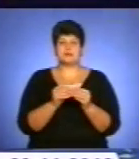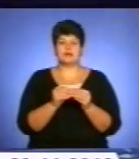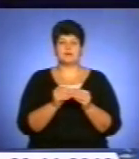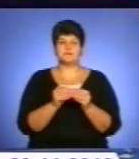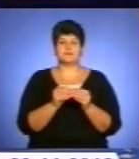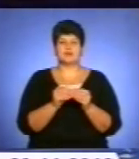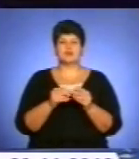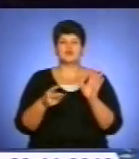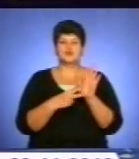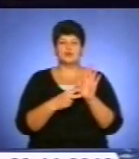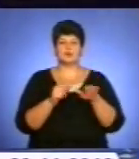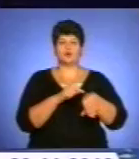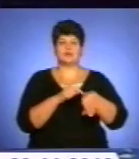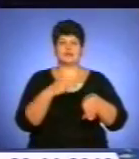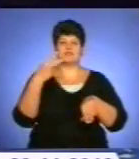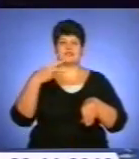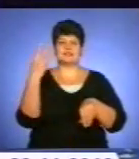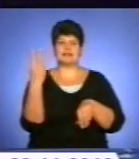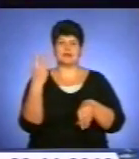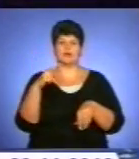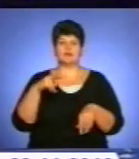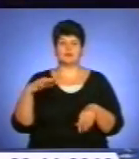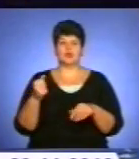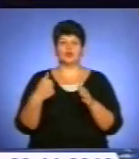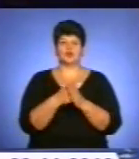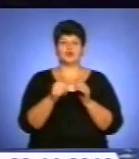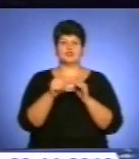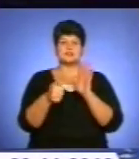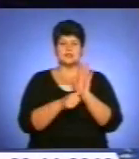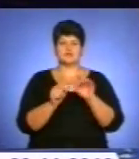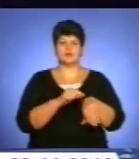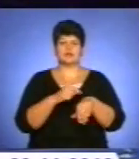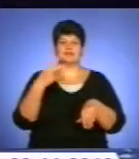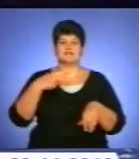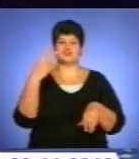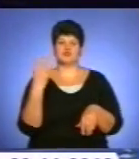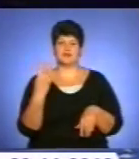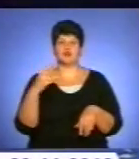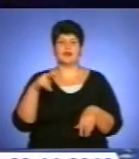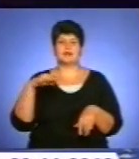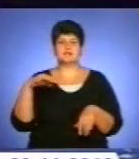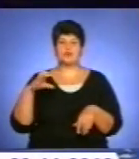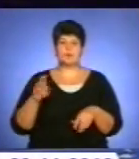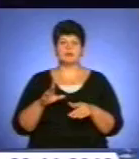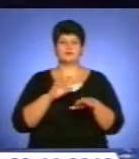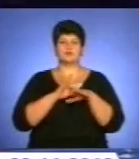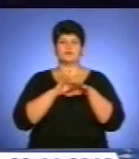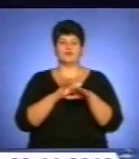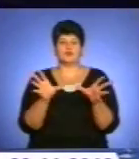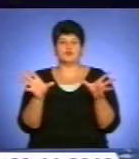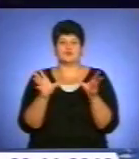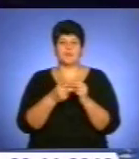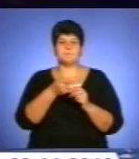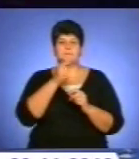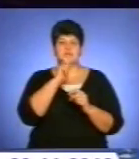з 7 години 23 листопада до 16 години 24 листопада триватиме акція «Сопричастя», яка